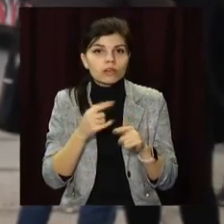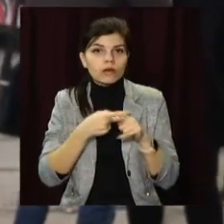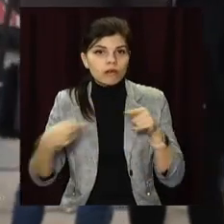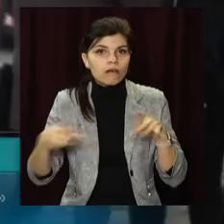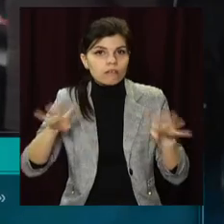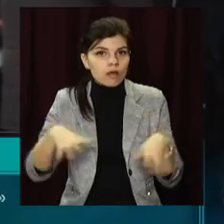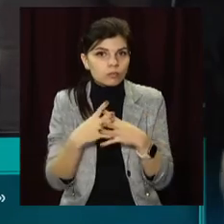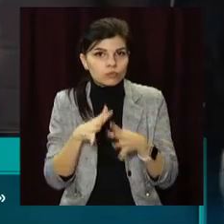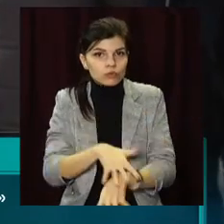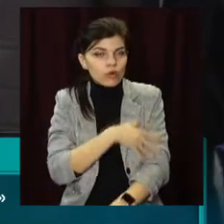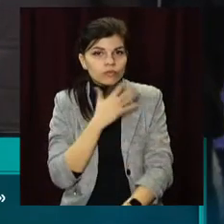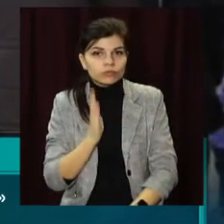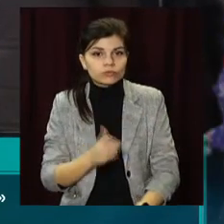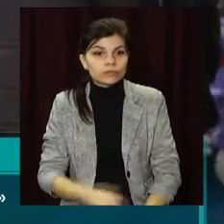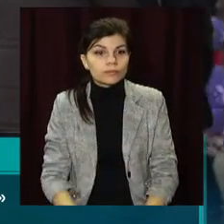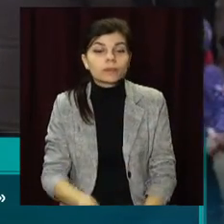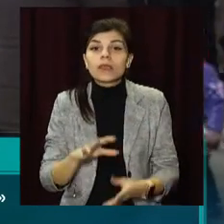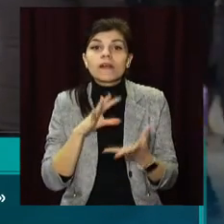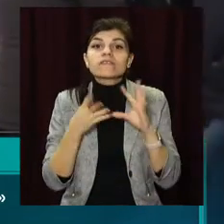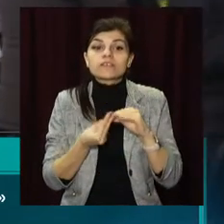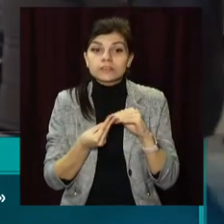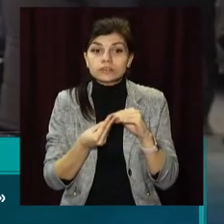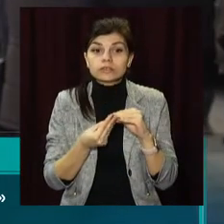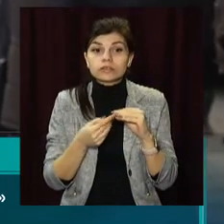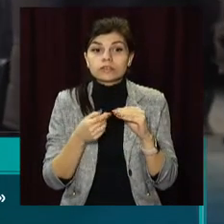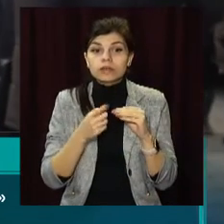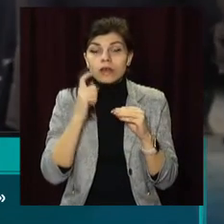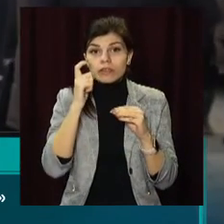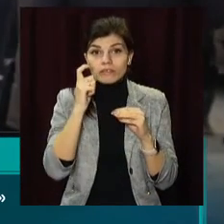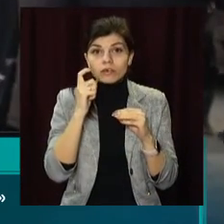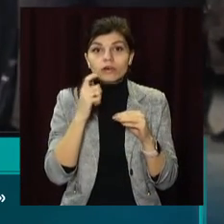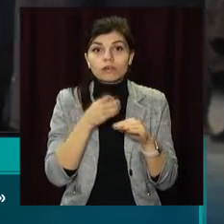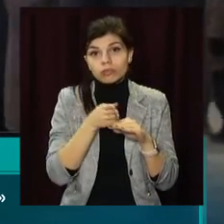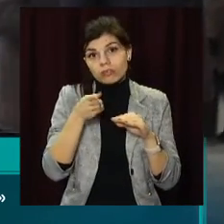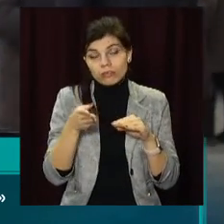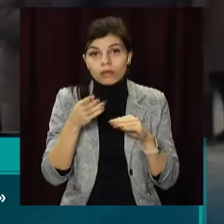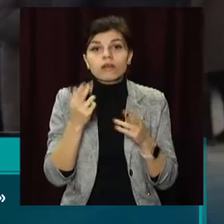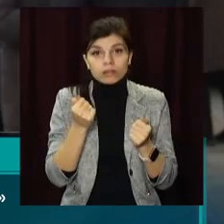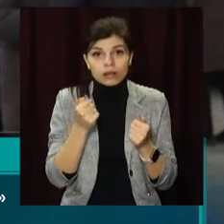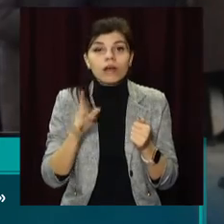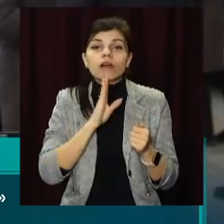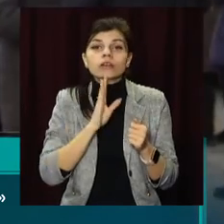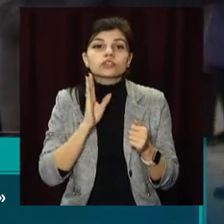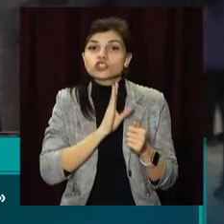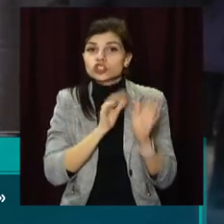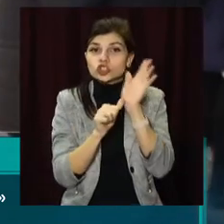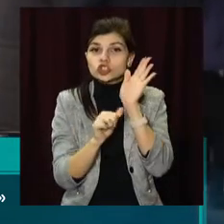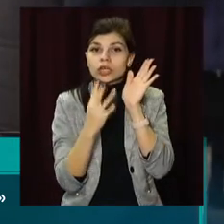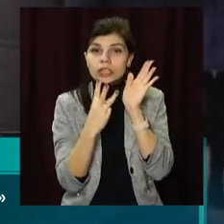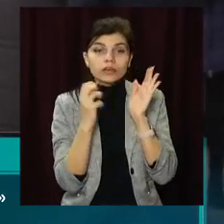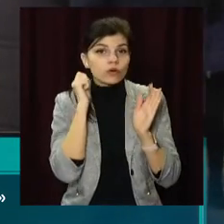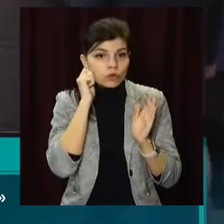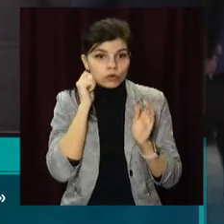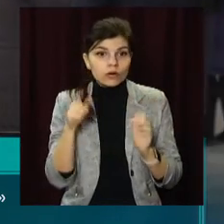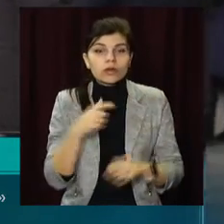сходу трамвайного року на встановці пострадала жінка, яка 63 роки. Жінку відвезли в седьмую лікарню. У нього перейм